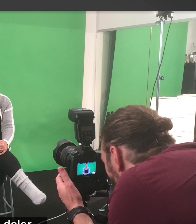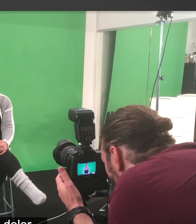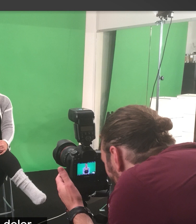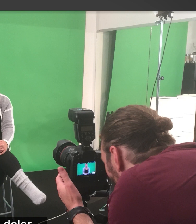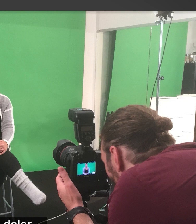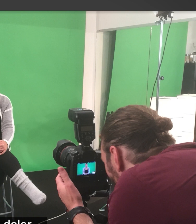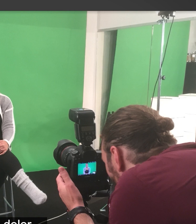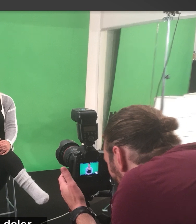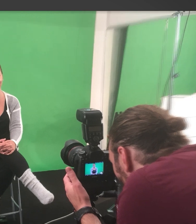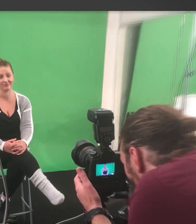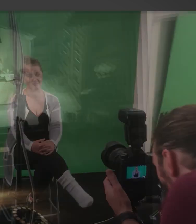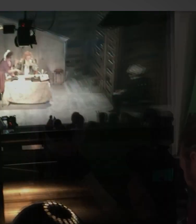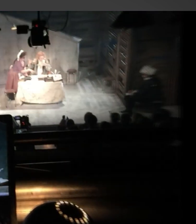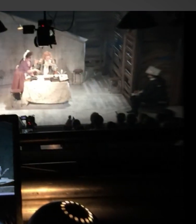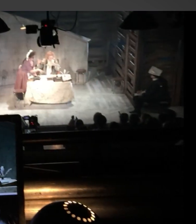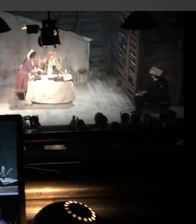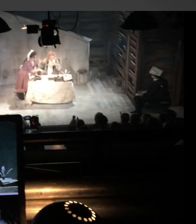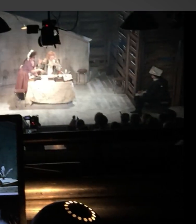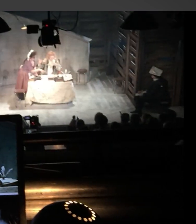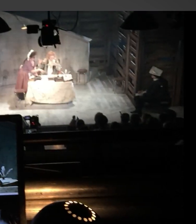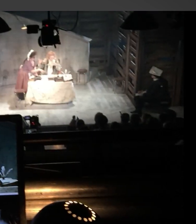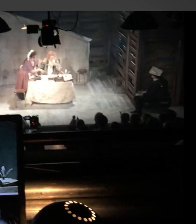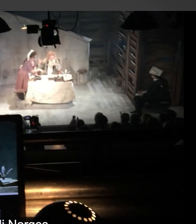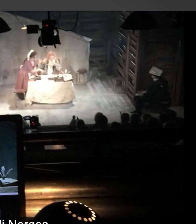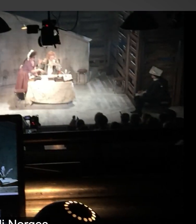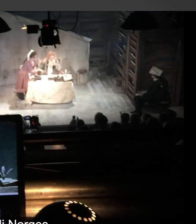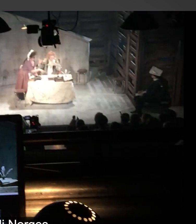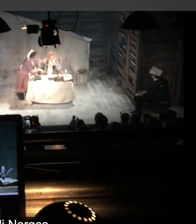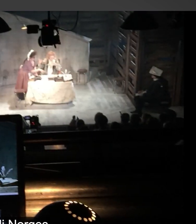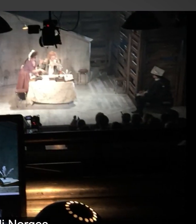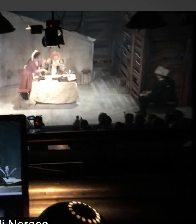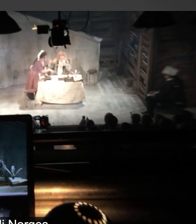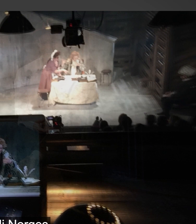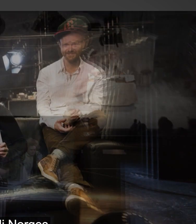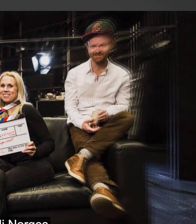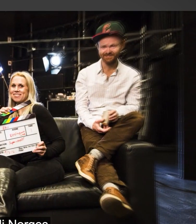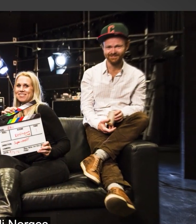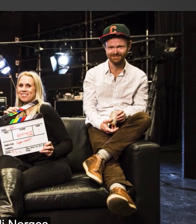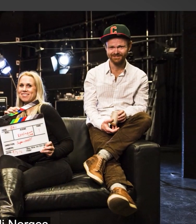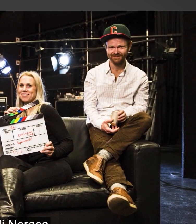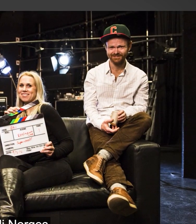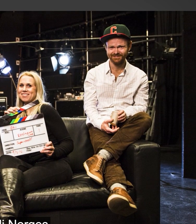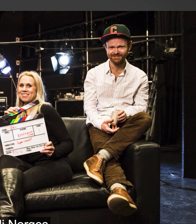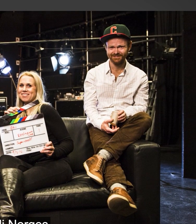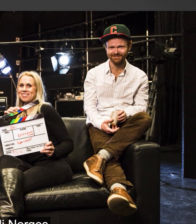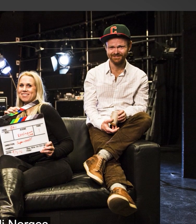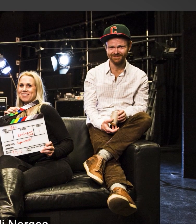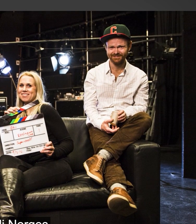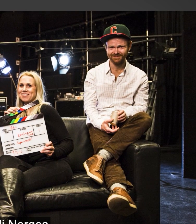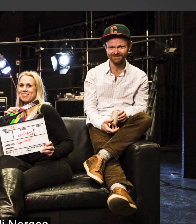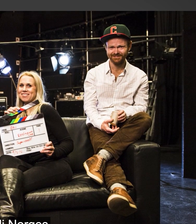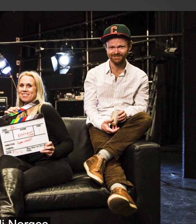A til Å in-house. I løpet av noen få år har Supervisuell vokst til å bli Norges største